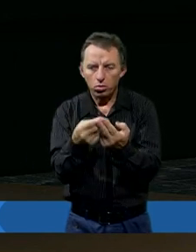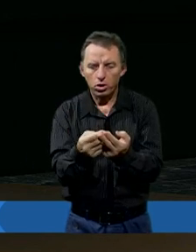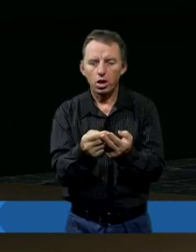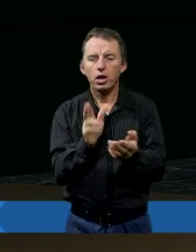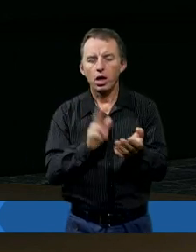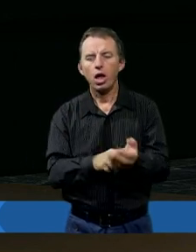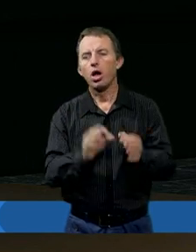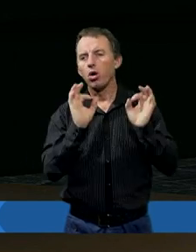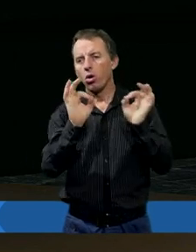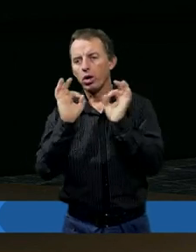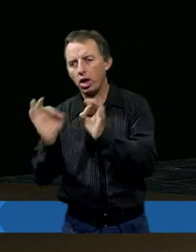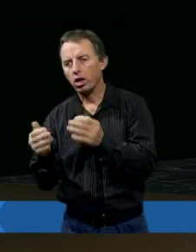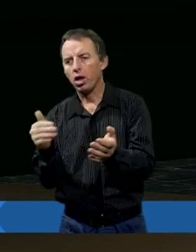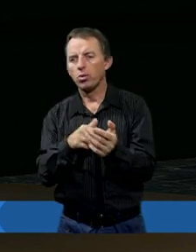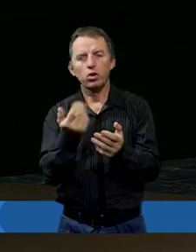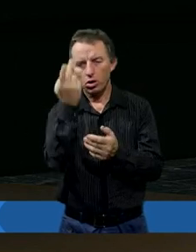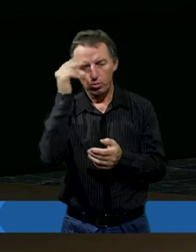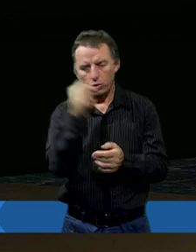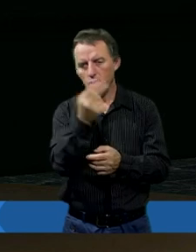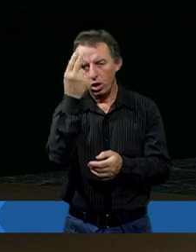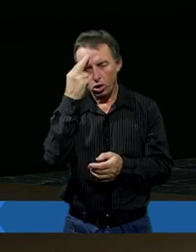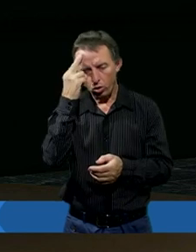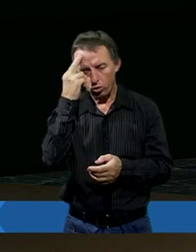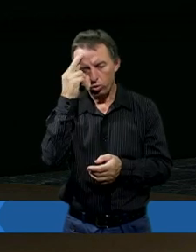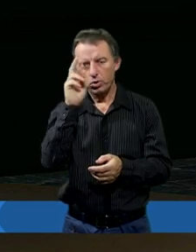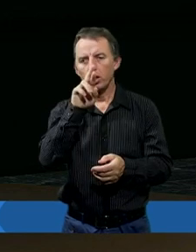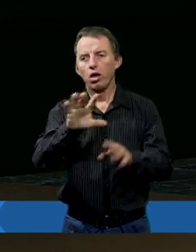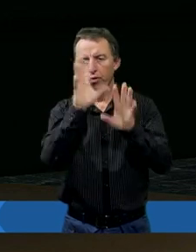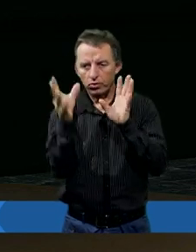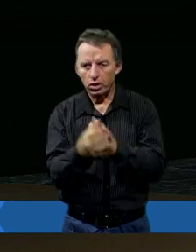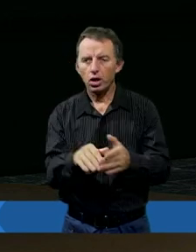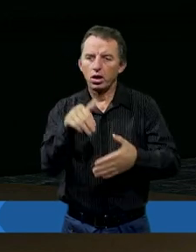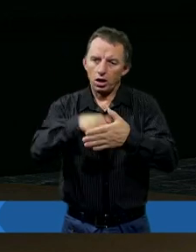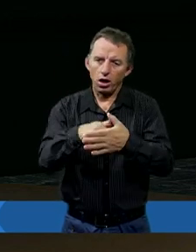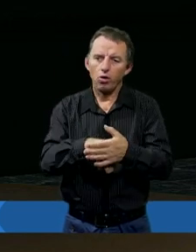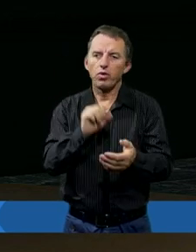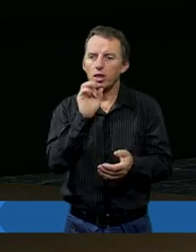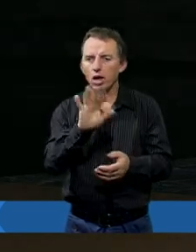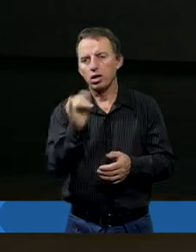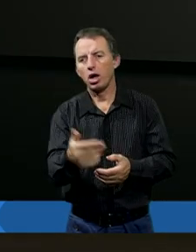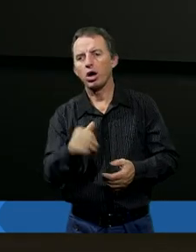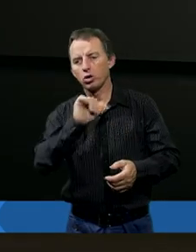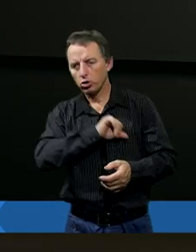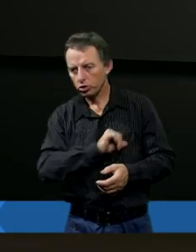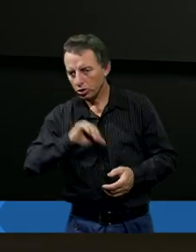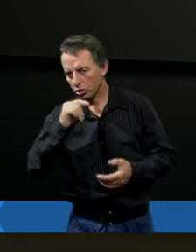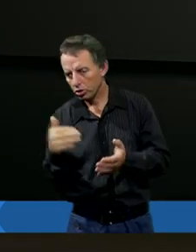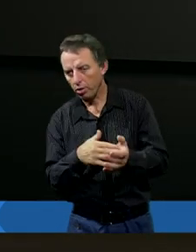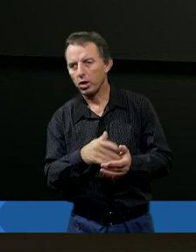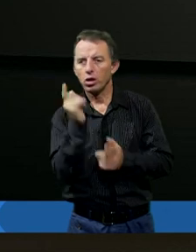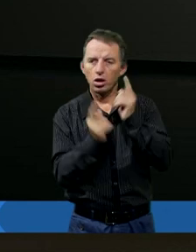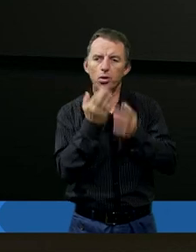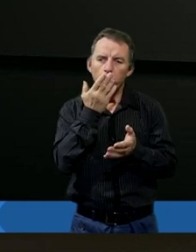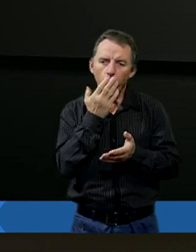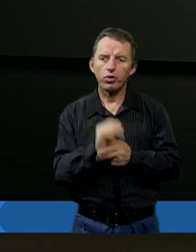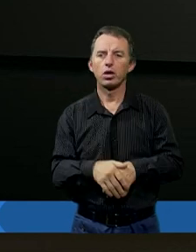konkretne potrzeby. Nie muszę rozumieć do końca sytuacji, żeby zachować się tak, jak trzeba. No czasami też, tak jak mówiliśmy